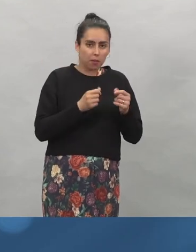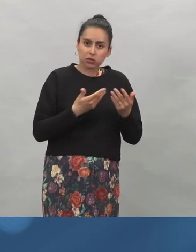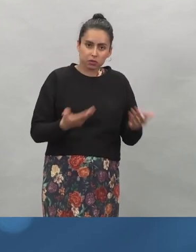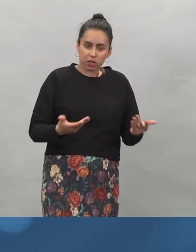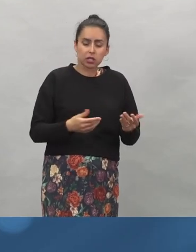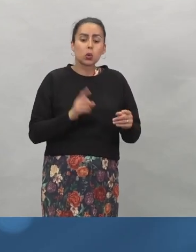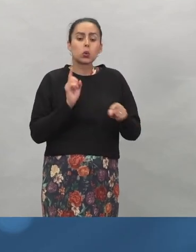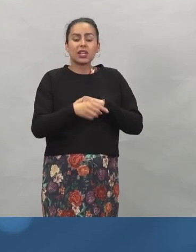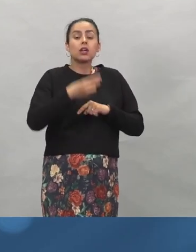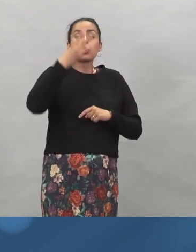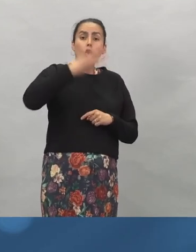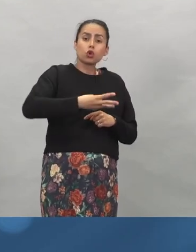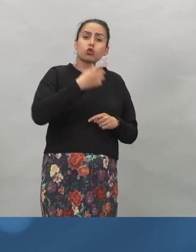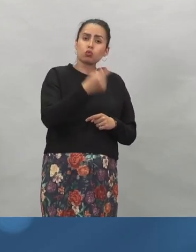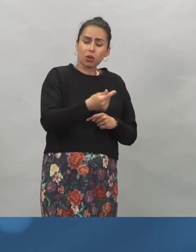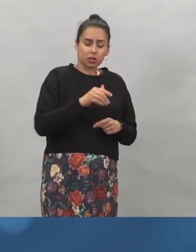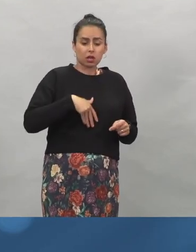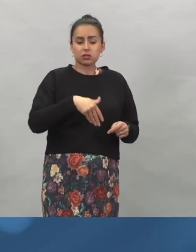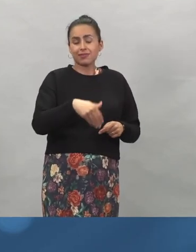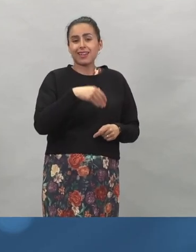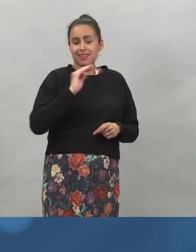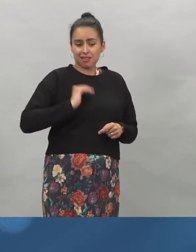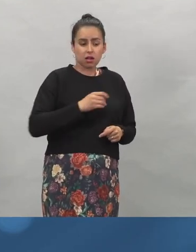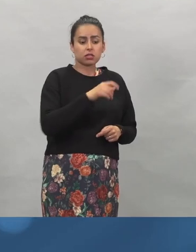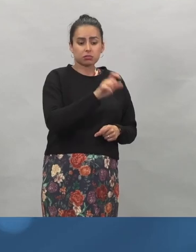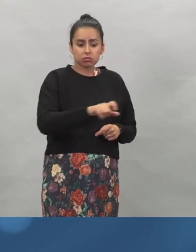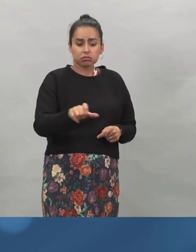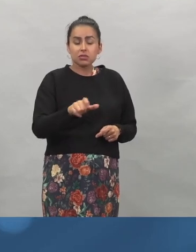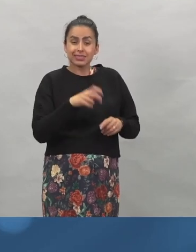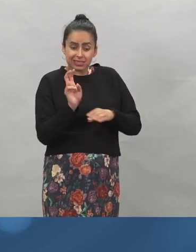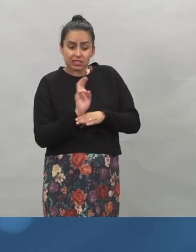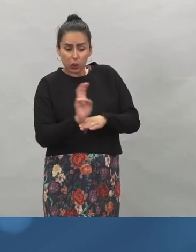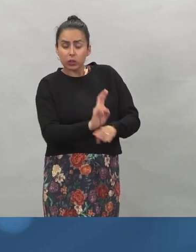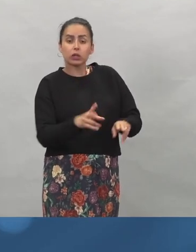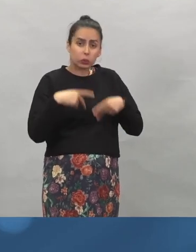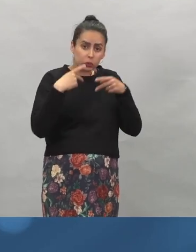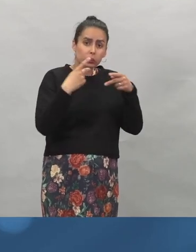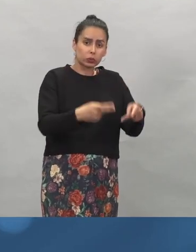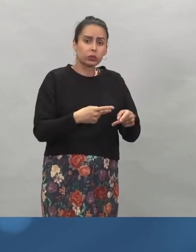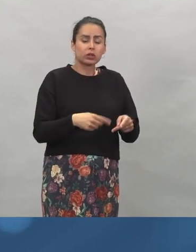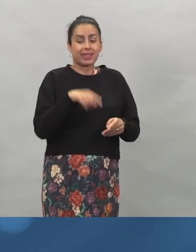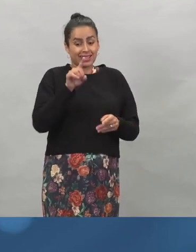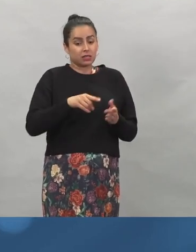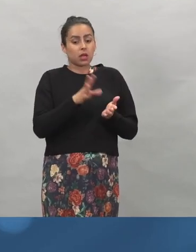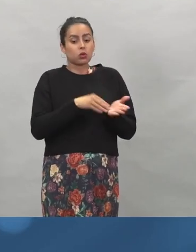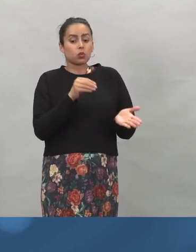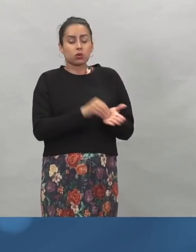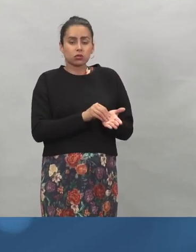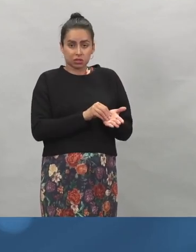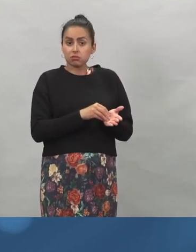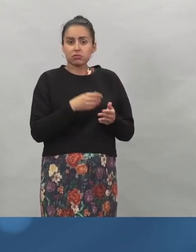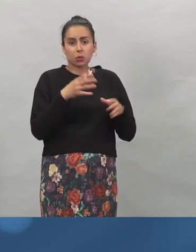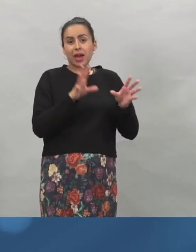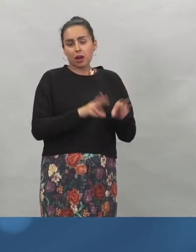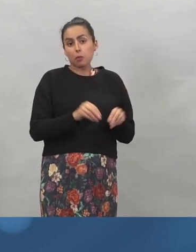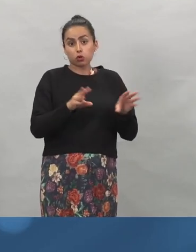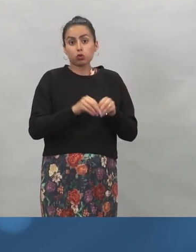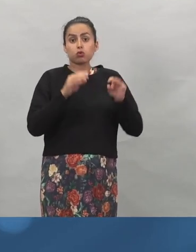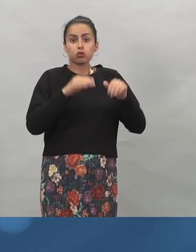raskaana olevaa naista tämmöisessä seurannassa, ja ensimmäisenä tuloksia on raportoitu, niin